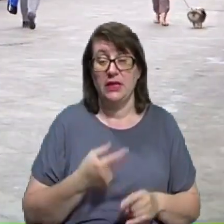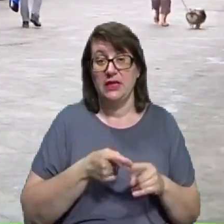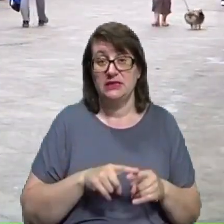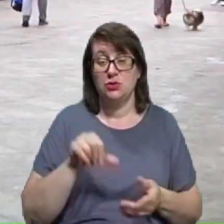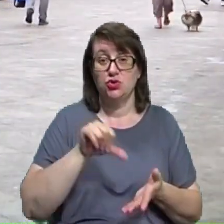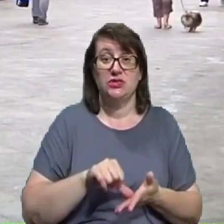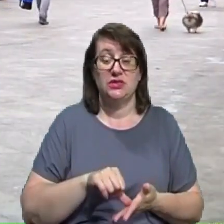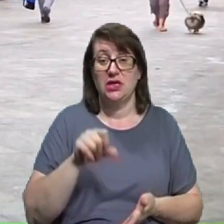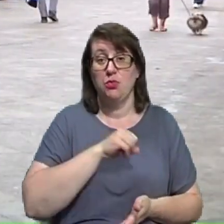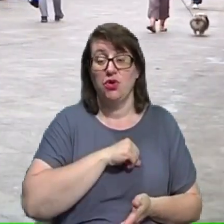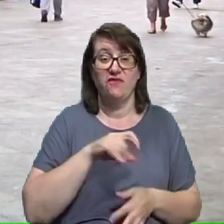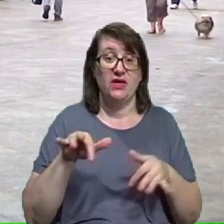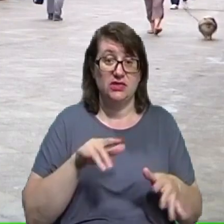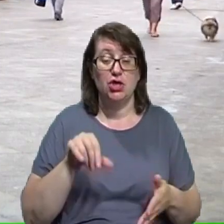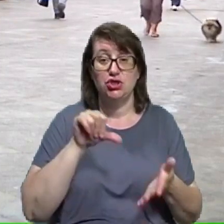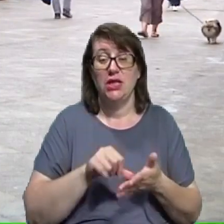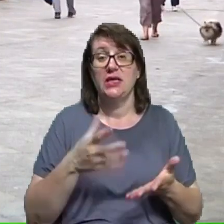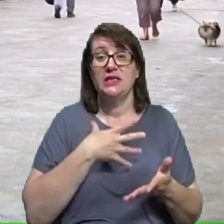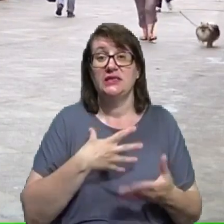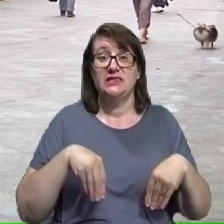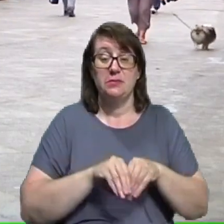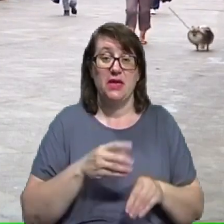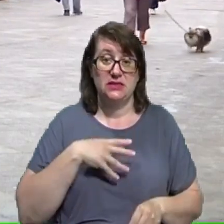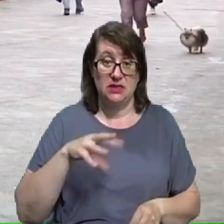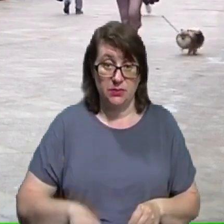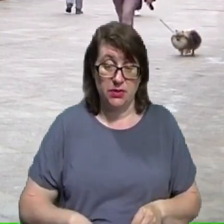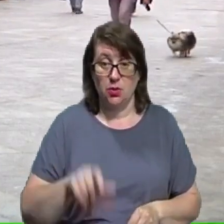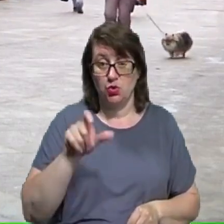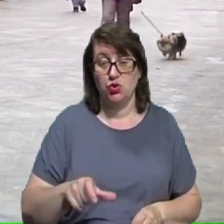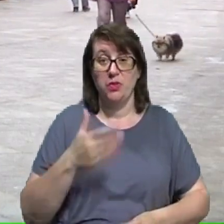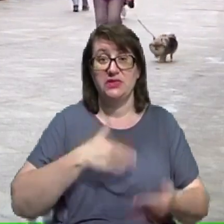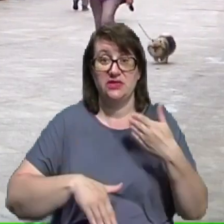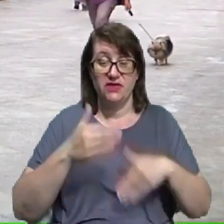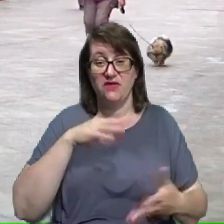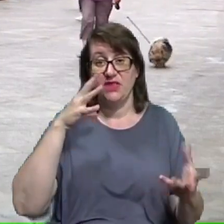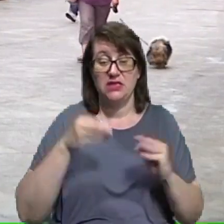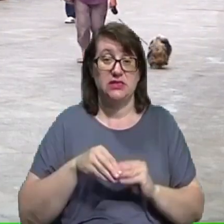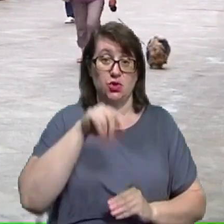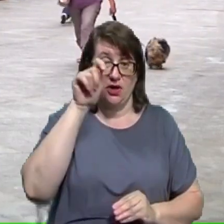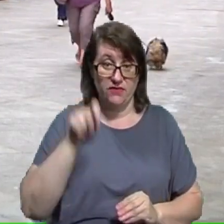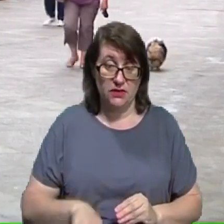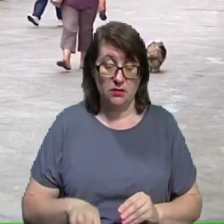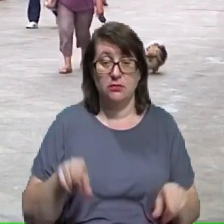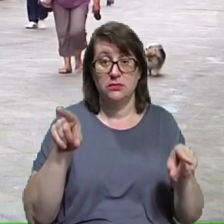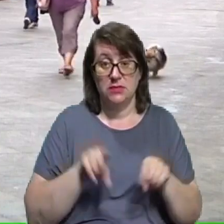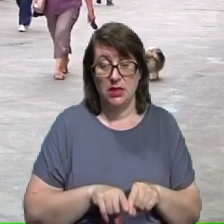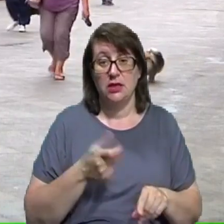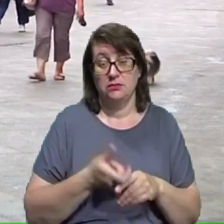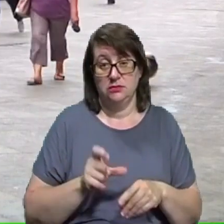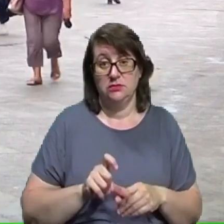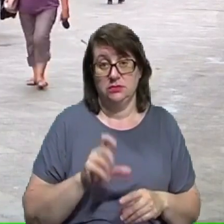члени сімей загиблих, особи з інвалідністю внаслідок війни. Це такі досить серйозні, вагомі